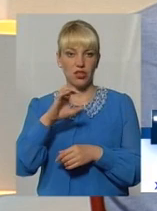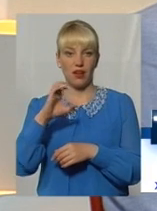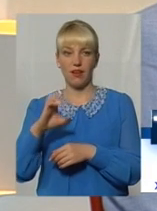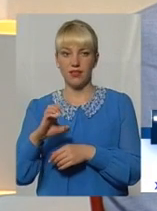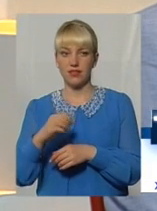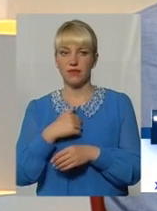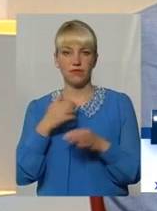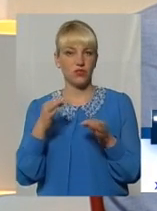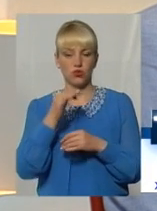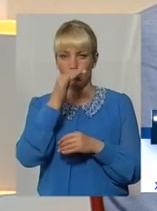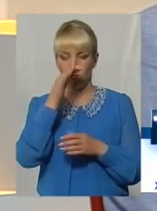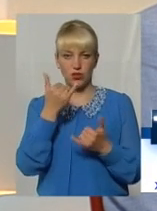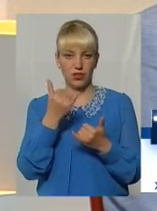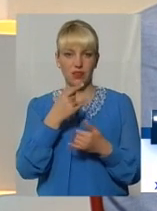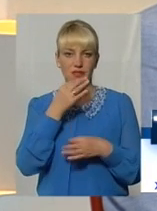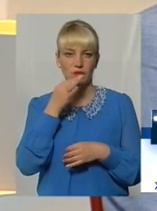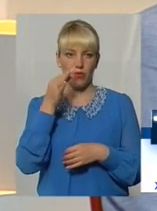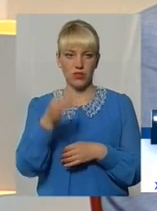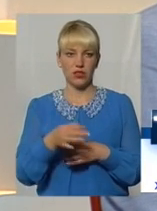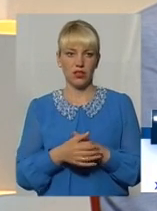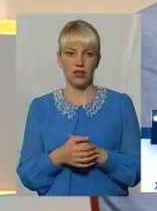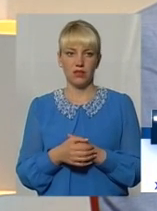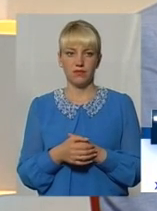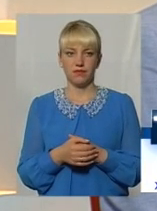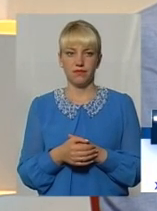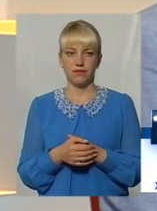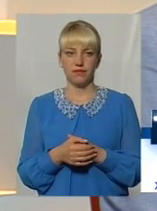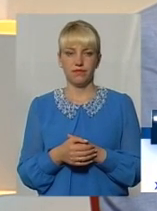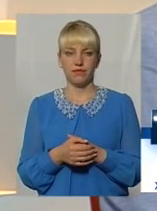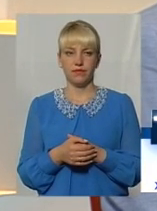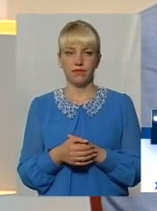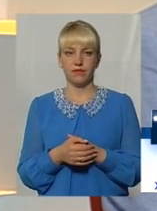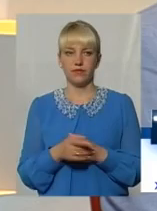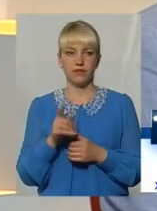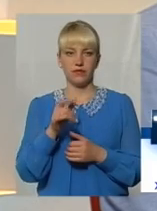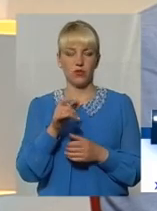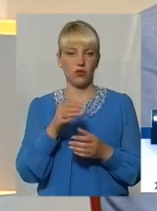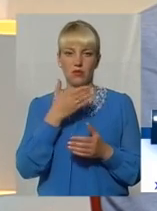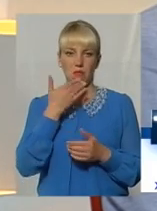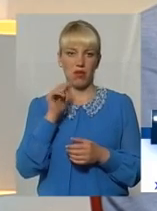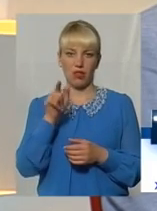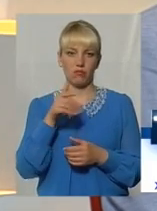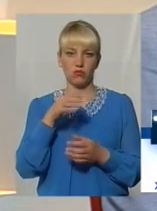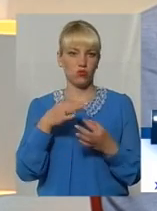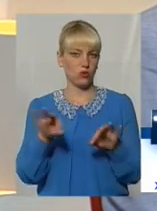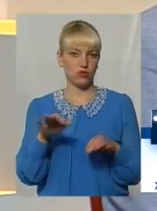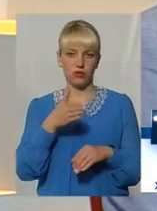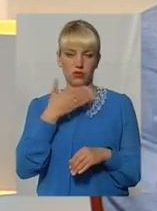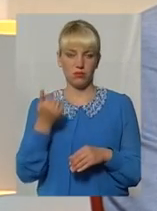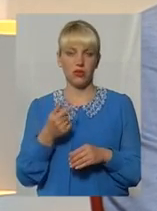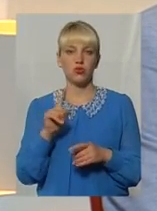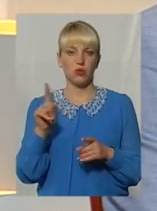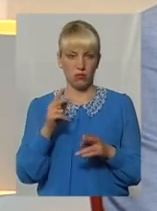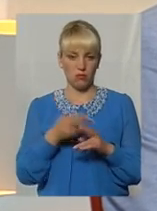нічого не можу сказати. Там дозволу, там немає дозволу. Тобто без дозволу